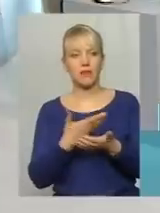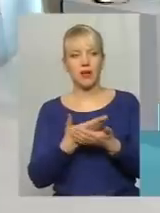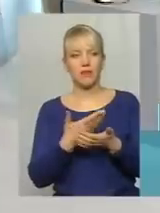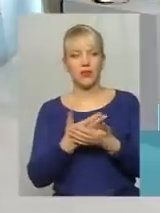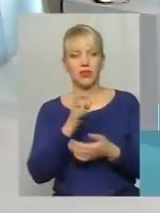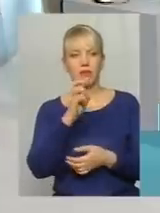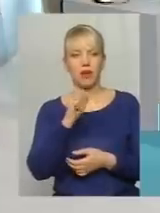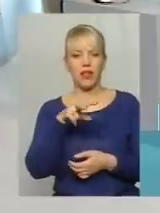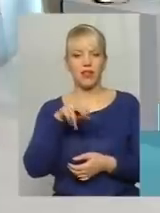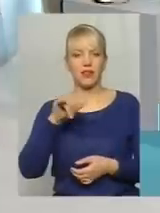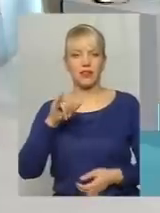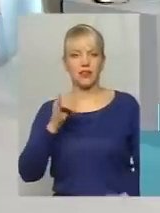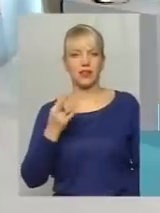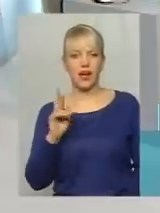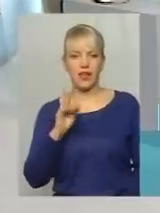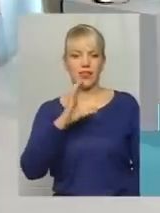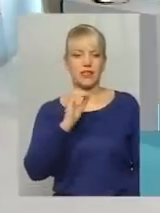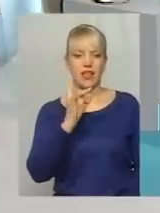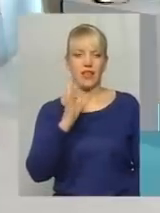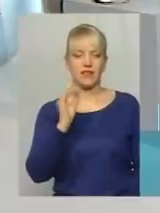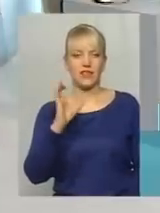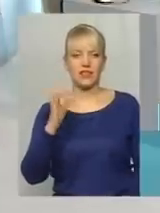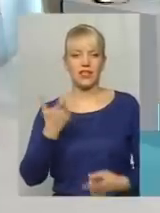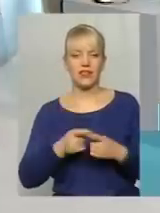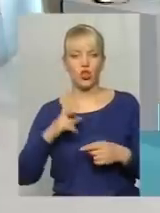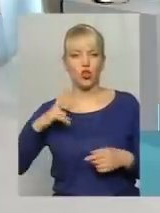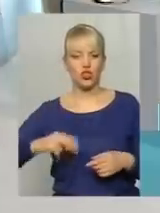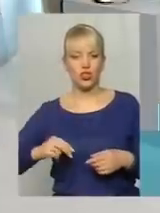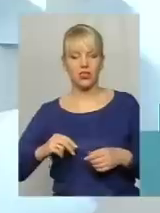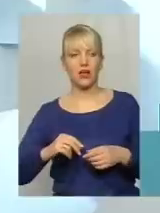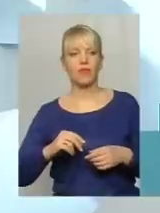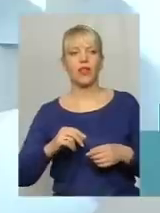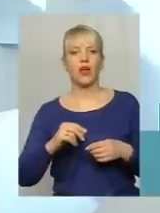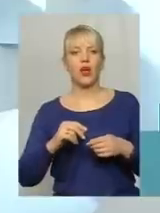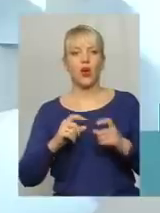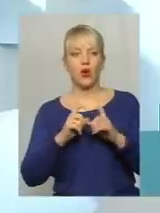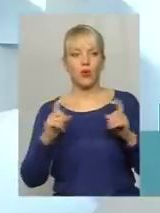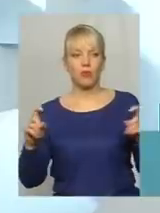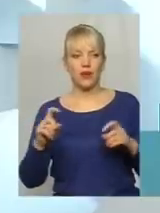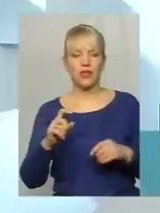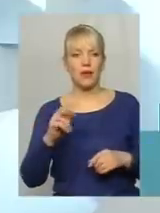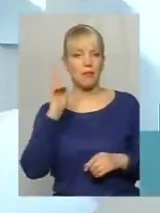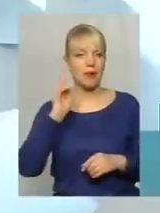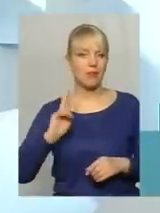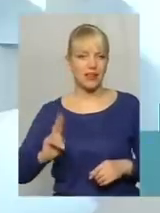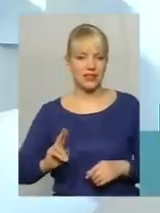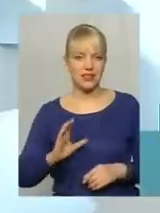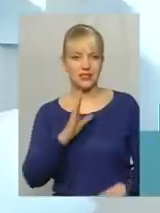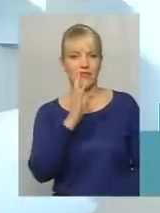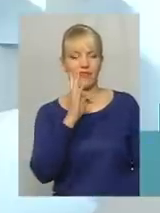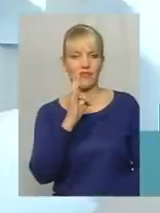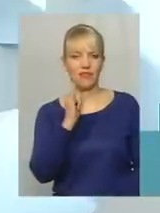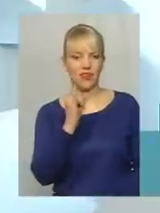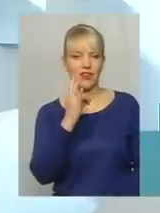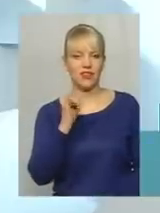«Балтія Сервіс», яка є дочірньою компанією при Балтійської Сівінніті. У них проблем не буде,